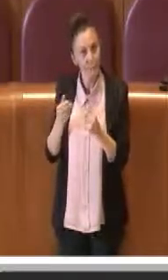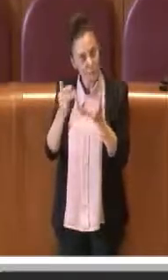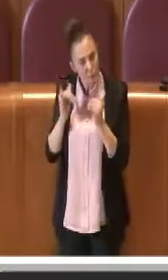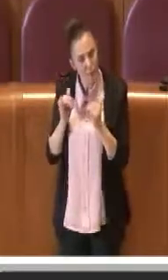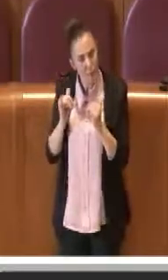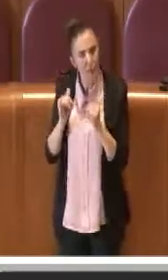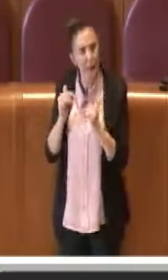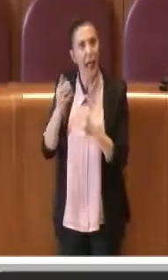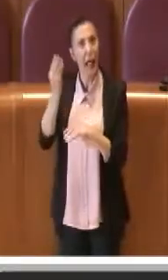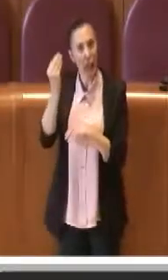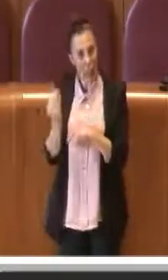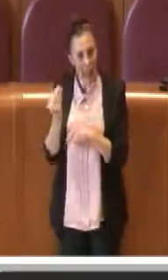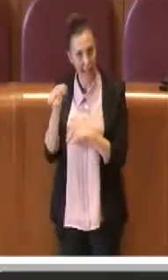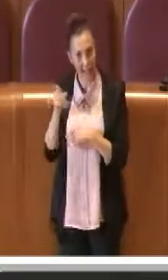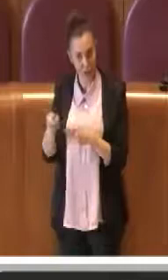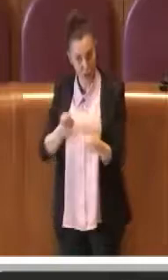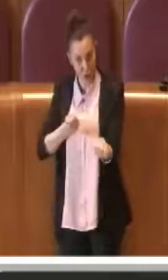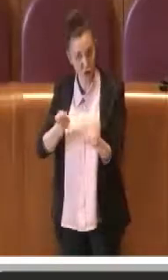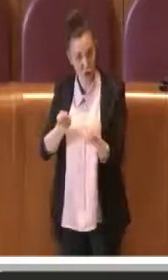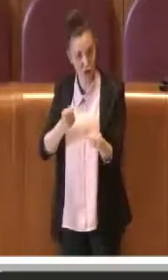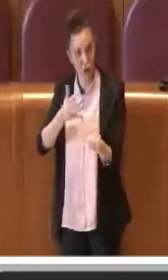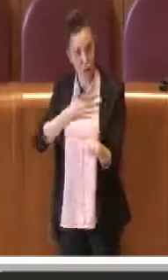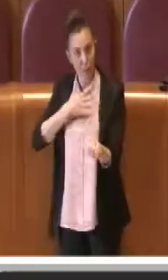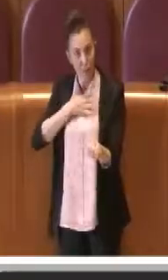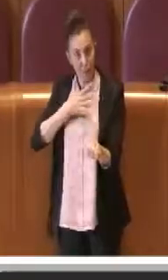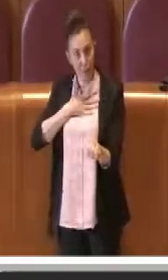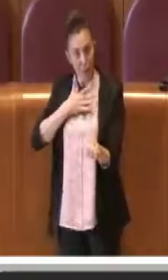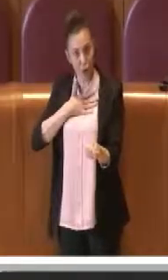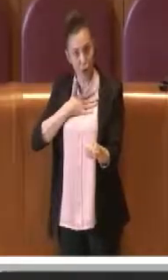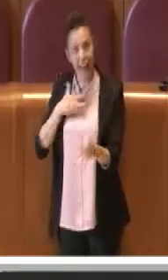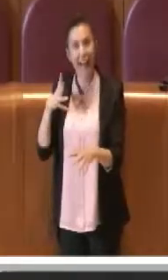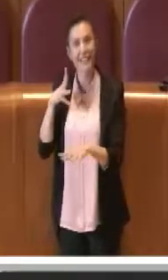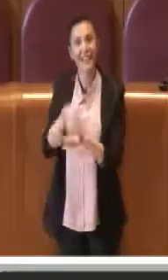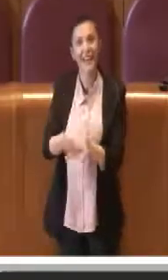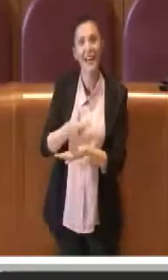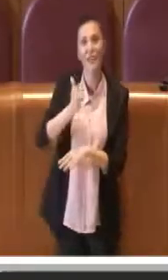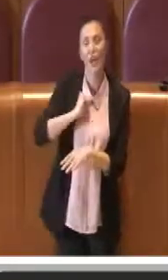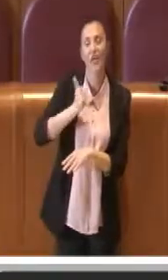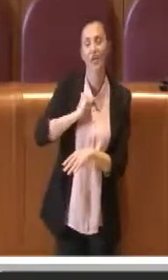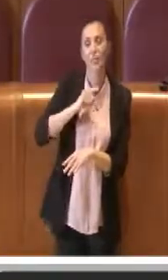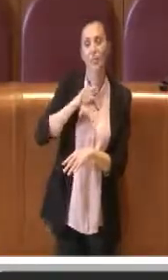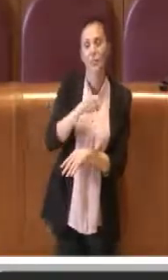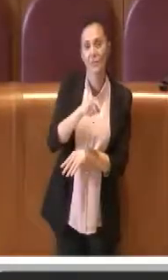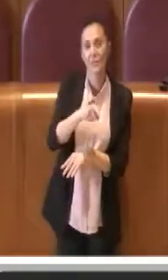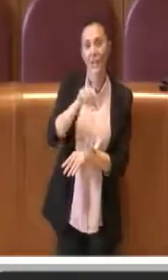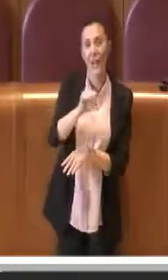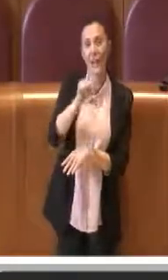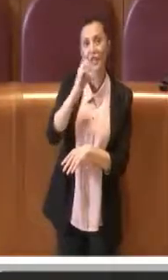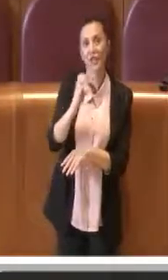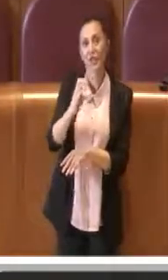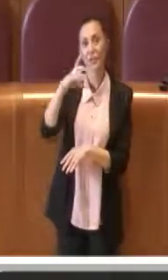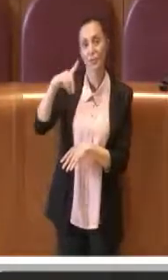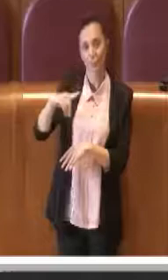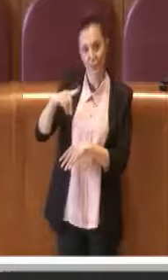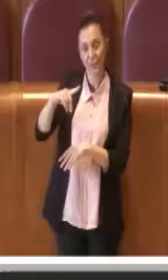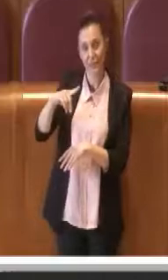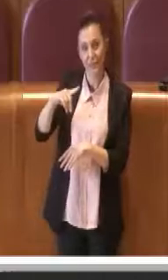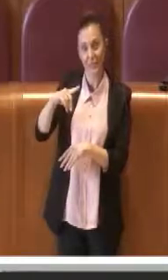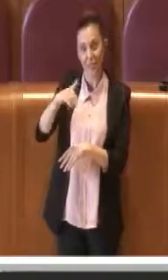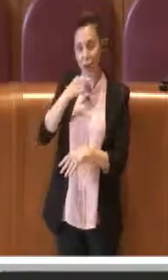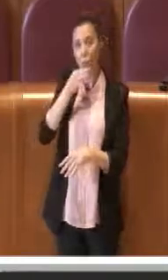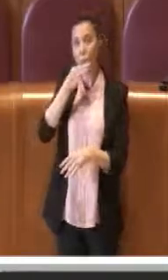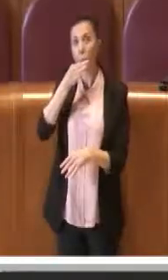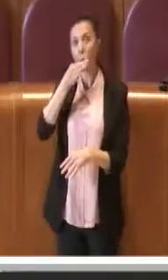insomma l'ente gestisce il proprio patrimonio ergo tramite un'agenzia tramite gli acp ecco è possibile fare a dire a questo